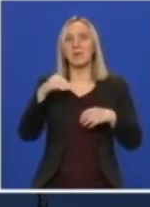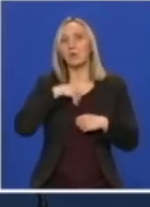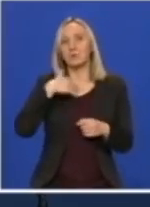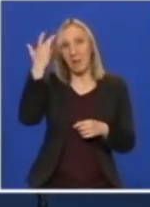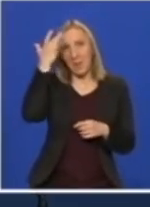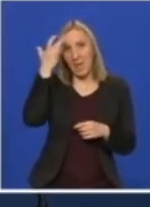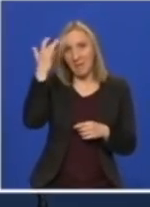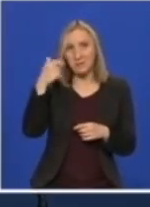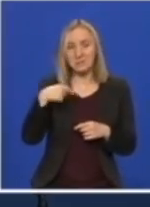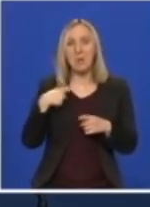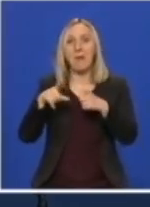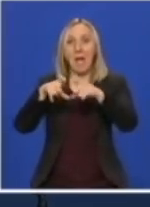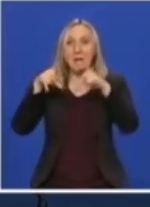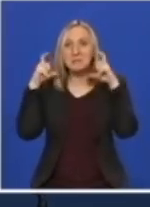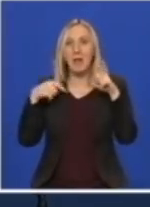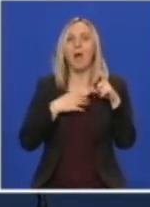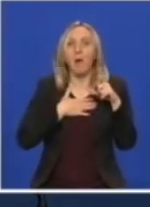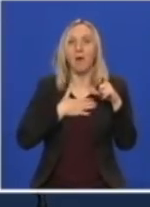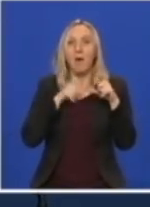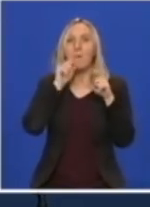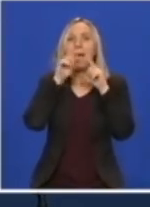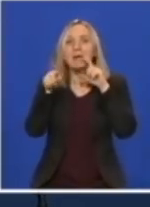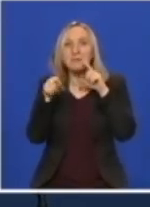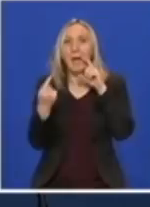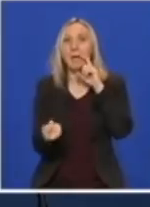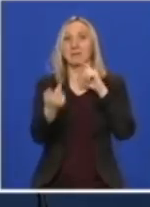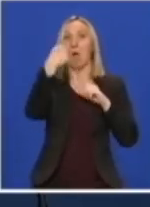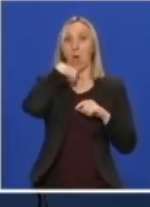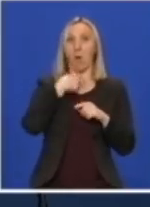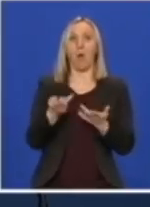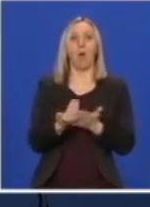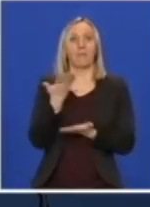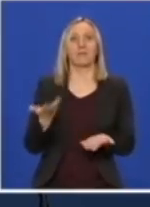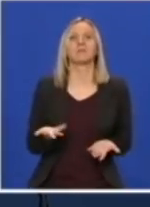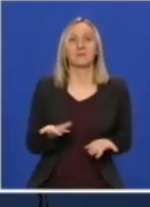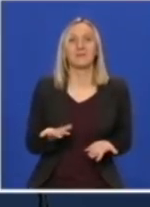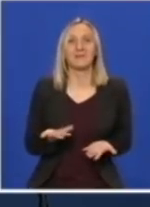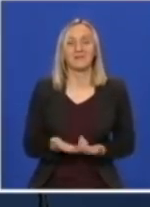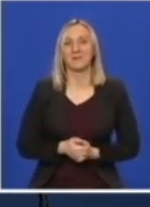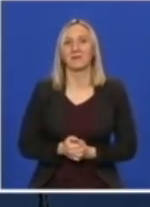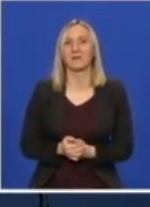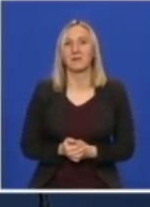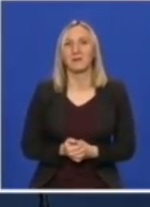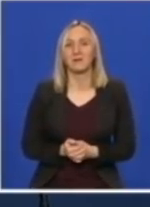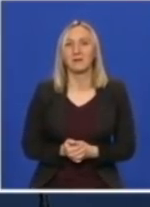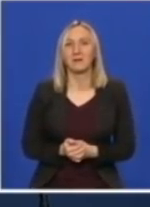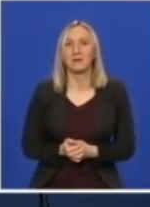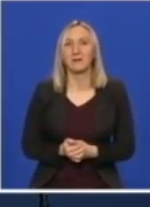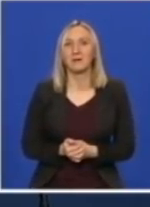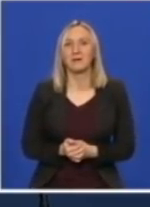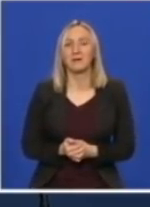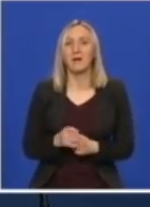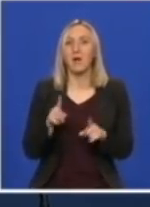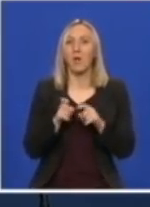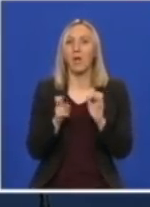ponovo bi onda udisala s te maske i na taj način povećava i infektivnu dozu. To su sada, mi kao što je rekao kolega Kohn,